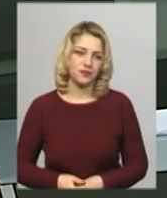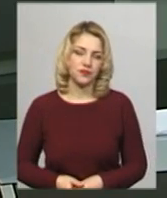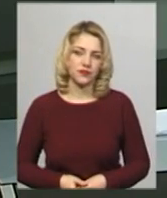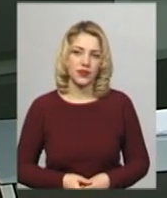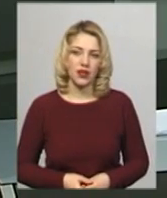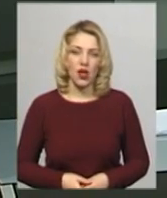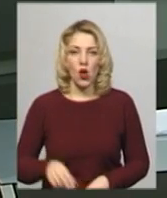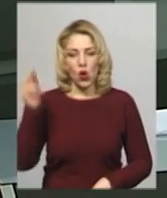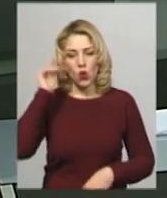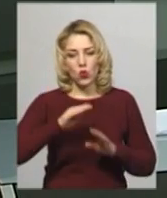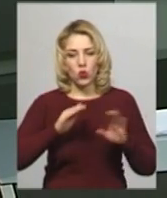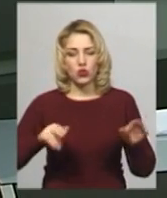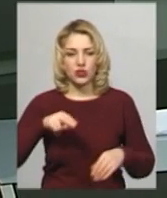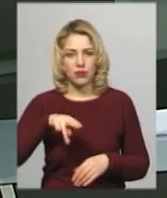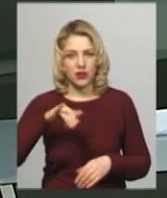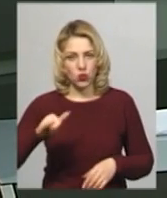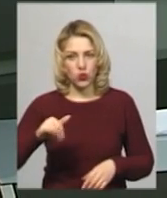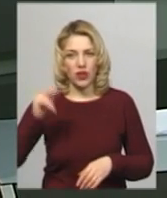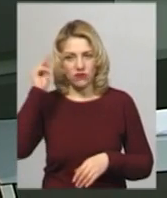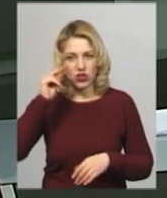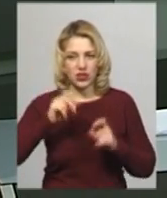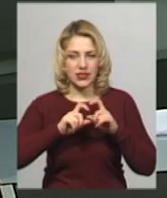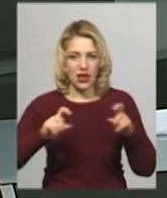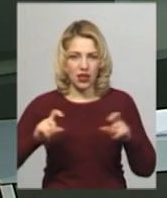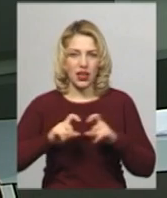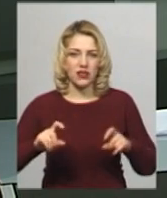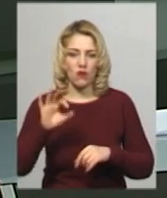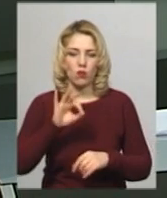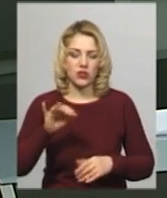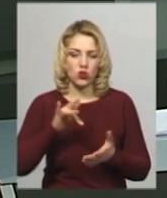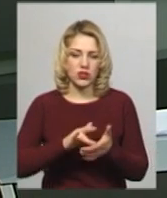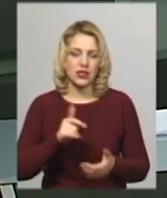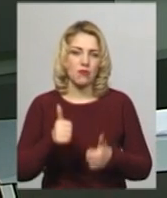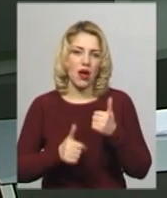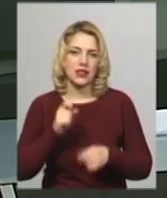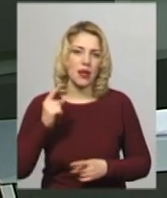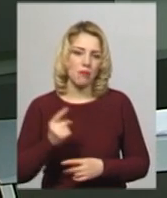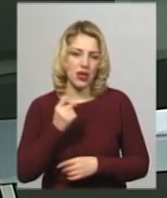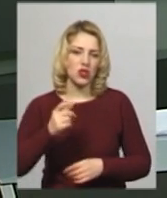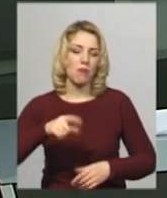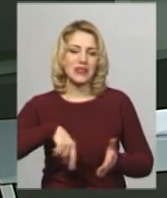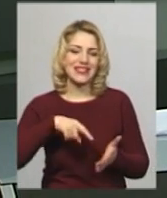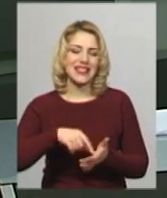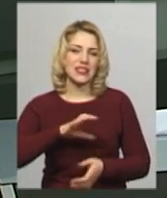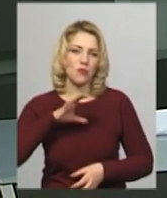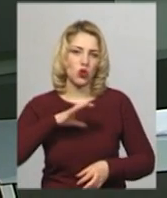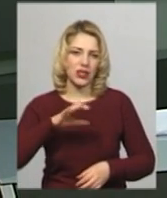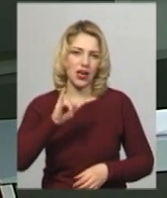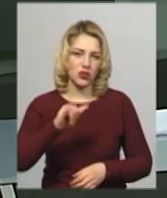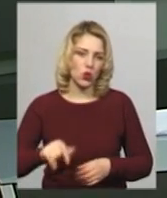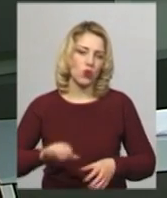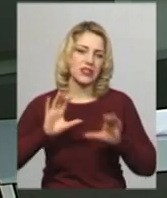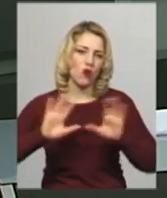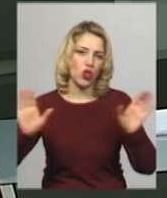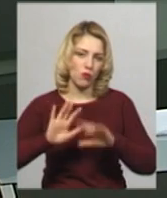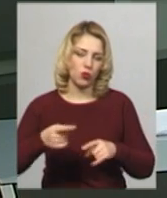Учні професійно-технічних навчальних закладів обласного центру змагались за першість у міській спартакіаді з волейболу. Про це